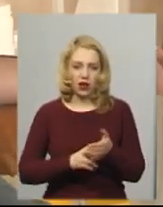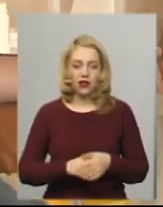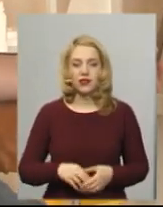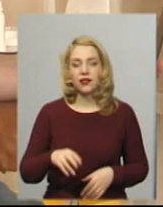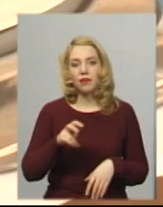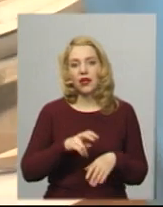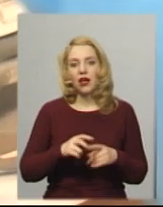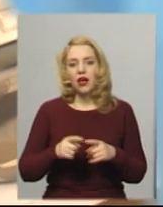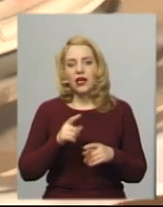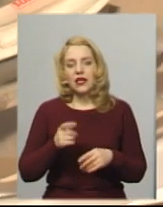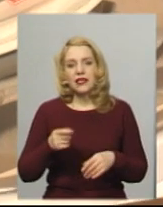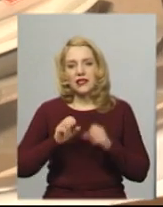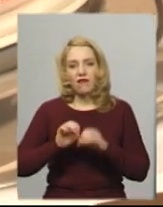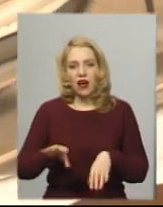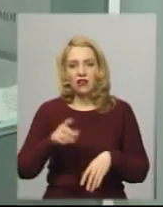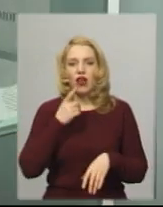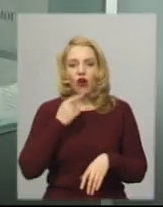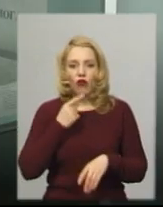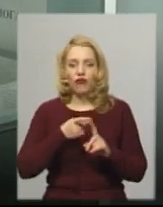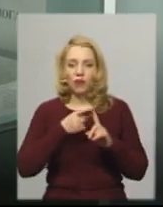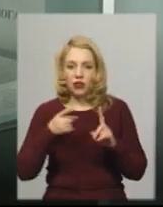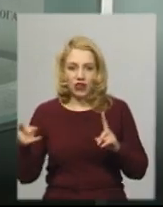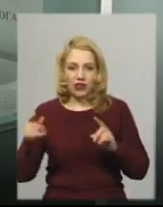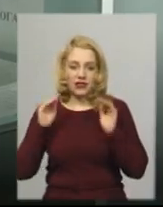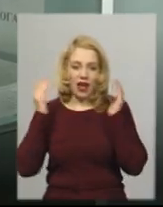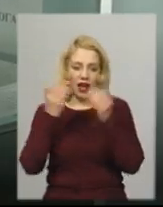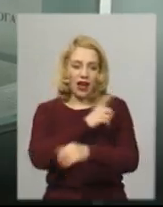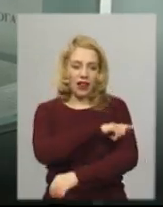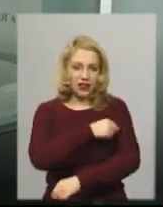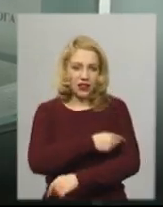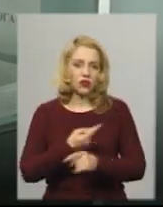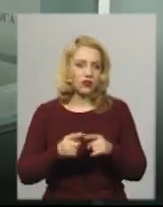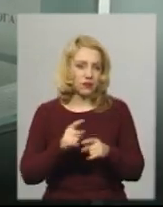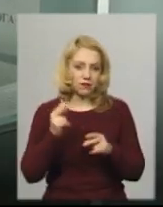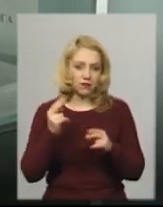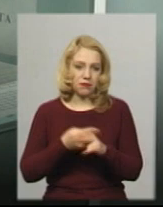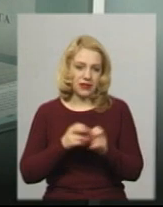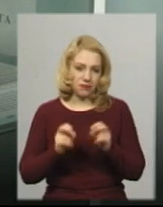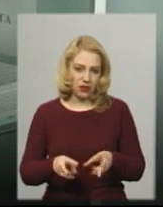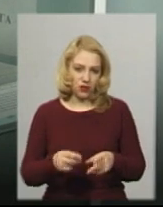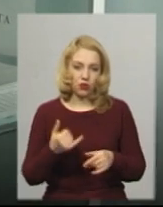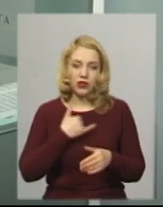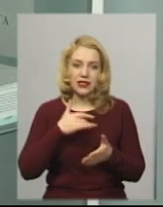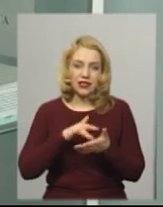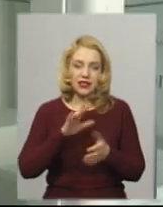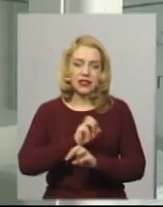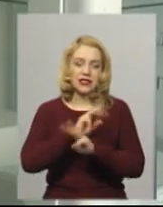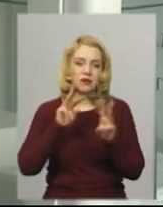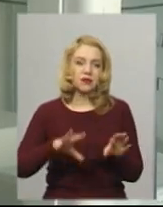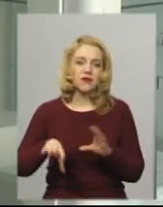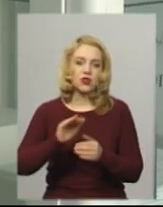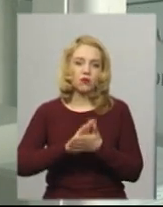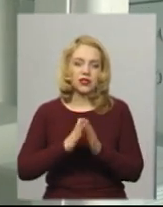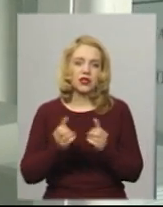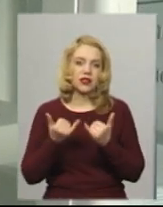запевняє – здавати кров на час карантину безпечно. В нашому центрі забезпечені всі умови для безпечної здачі крові нашим донорам.